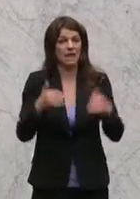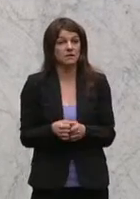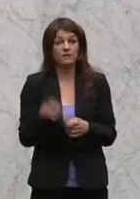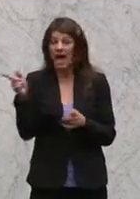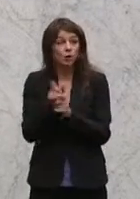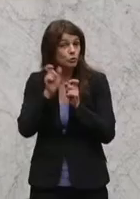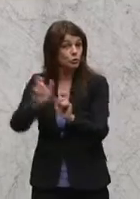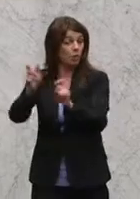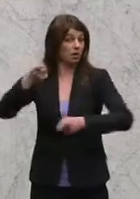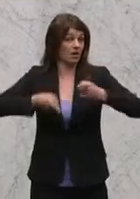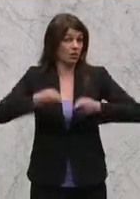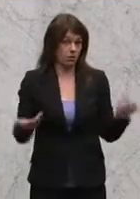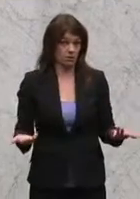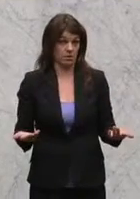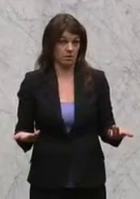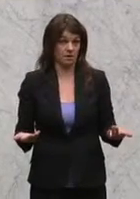verhindern.